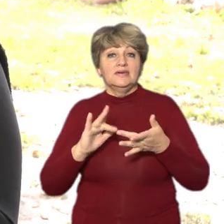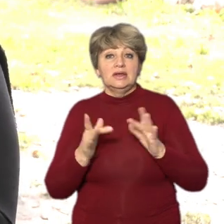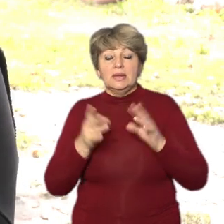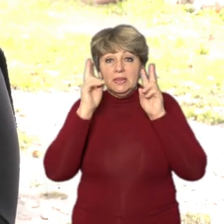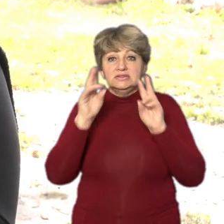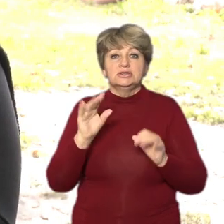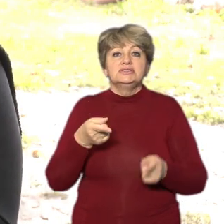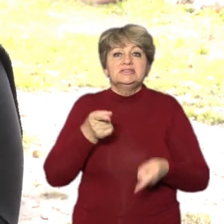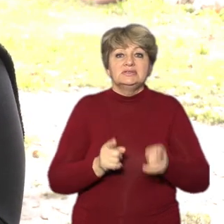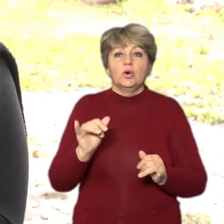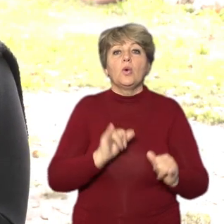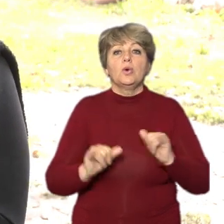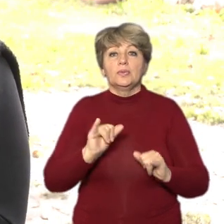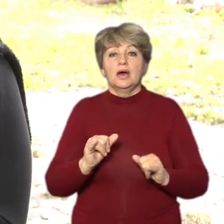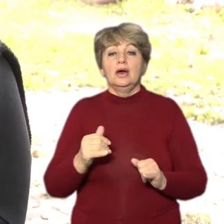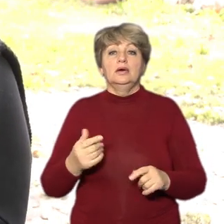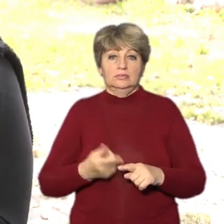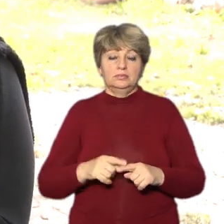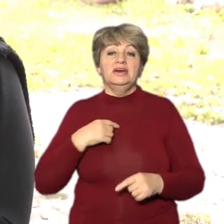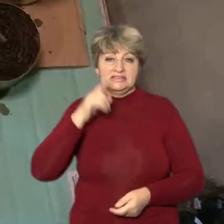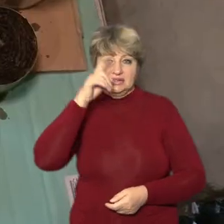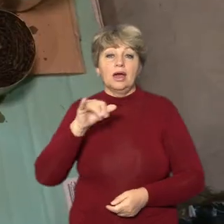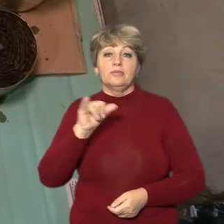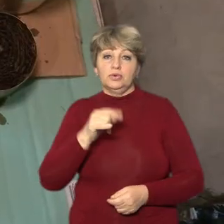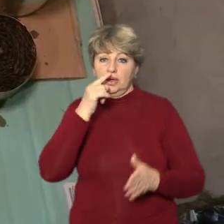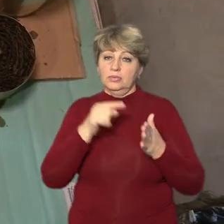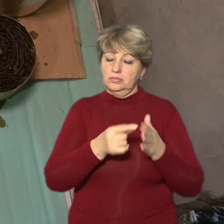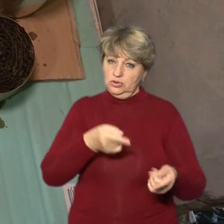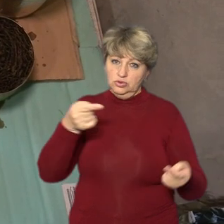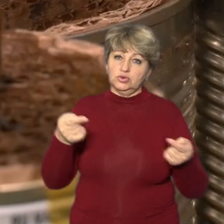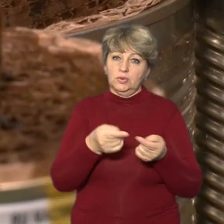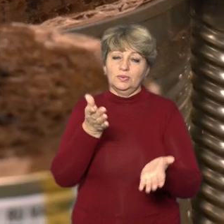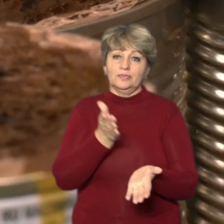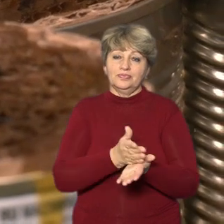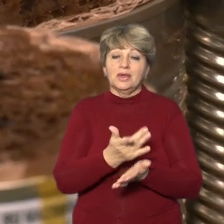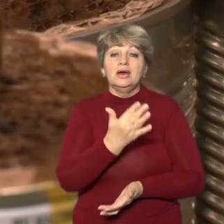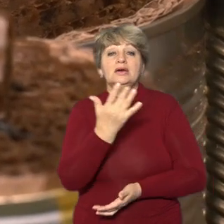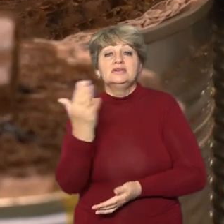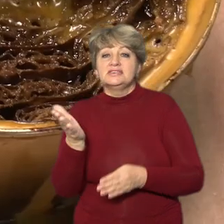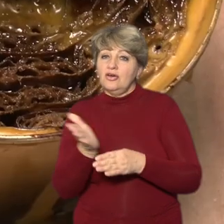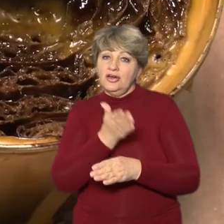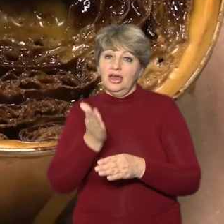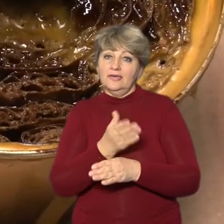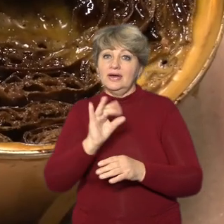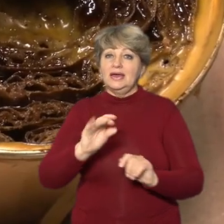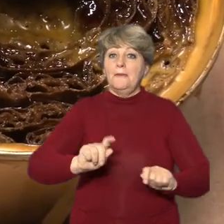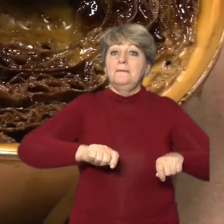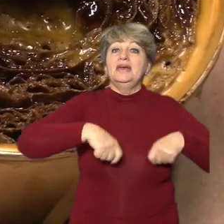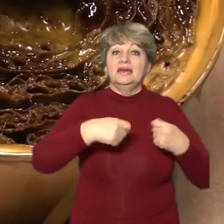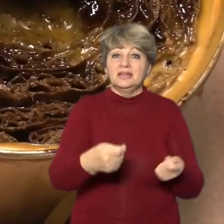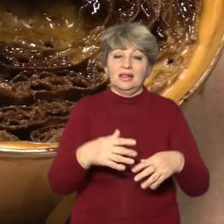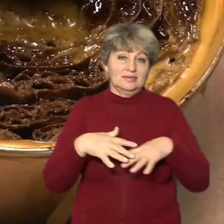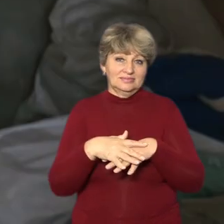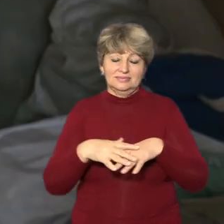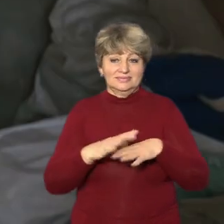-чесному, куди воно піде, то якщо в мене сам Мар'яна, то ми знаємо, воно дівається. Скільки виготовила та передала окупних свічок військовим, Мар'яна не